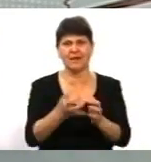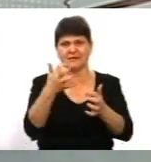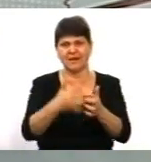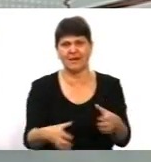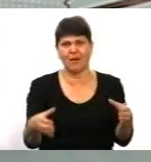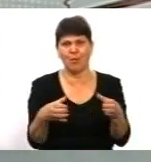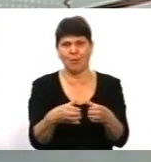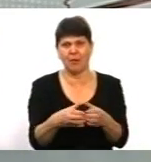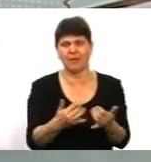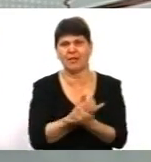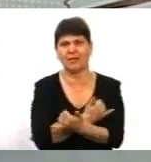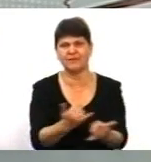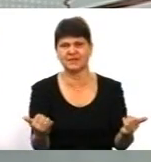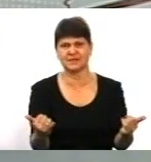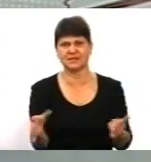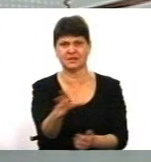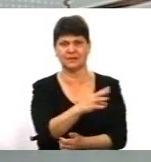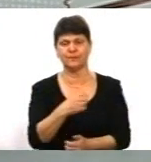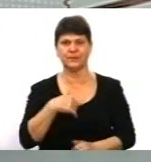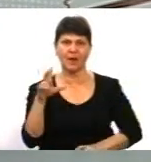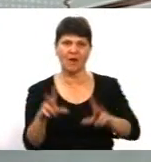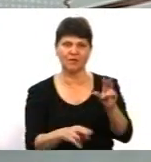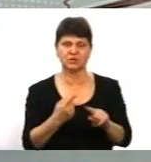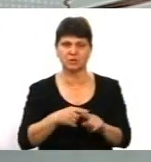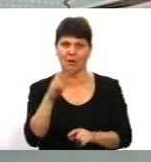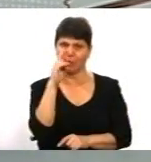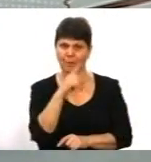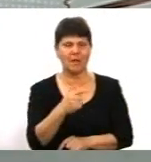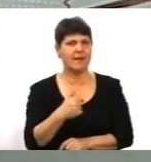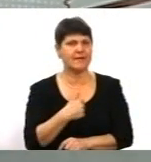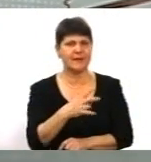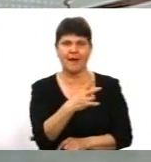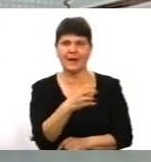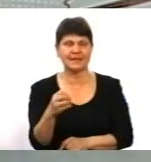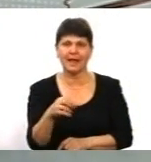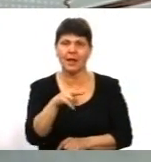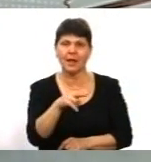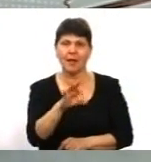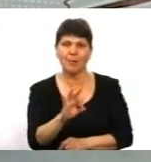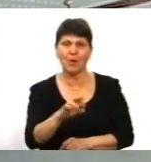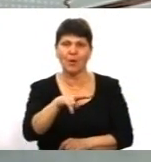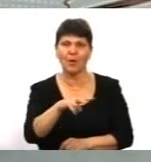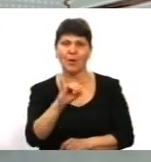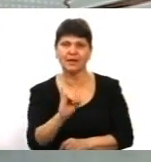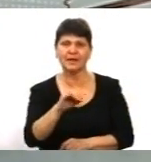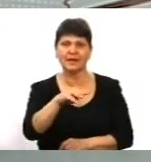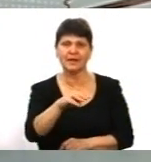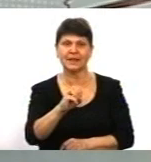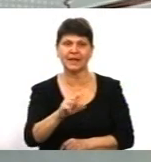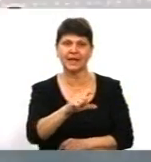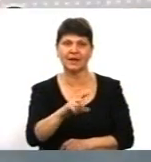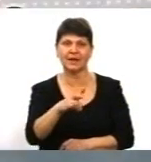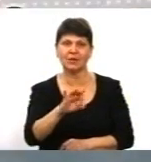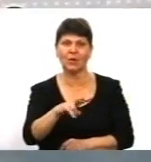всіх. І я вважаю, що це помилка. Хоча я не політтехнолог, це у мене таке враження. А в